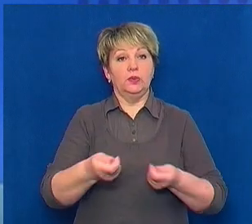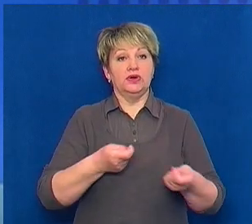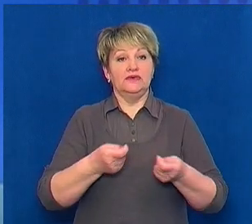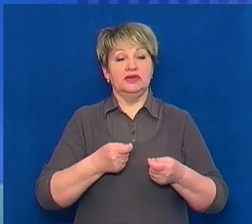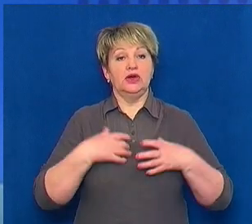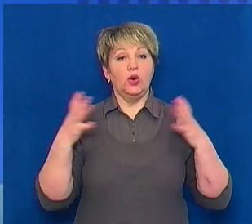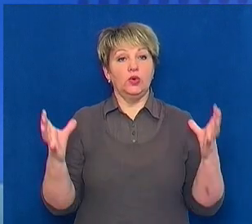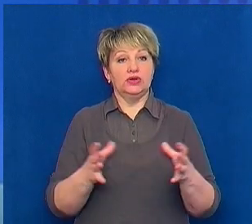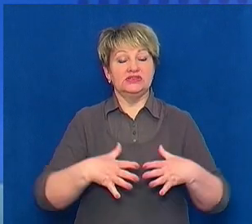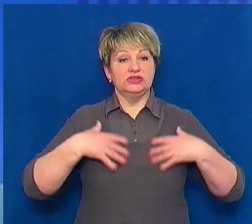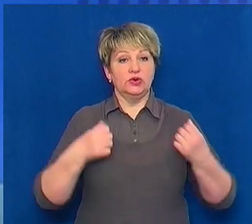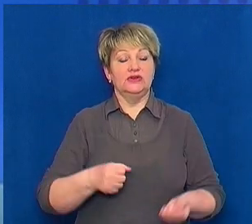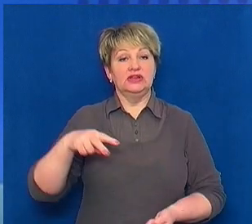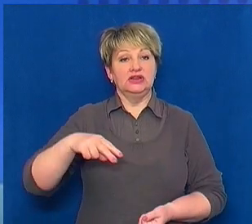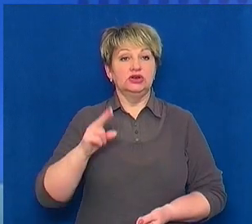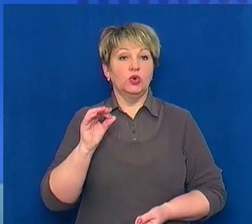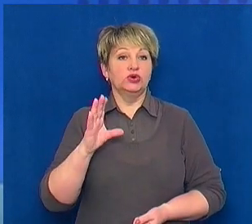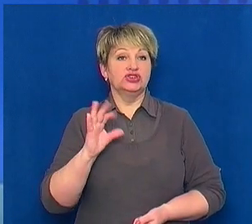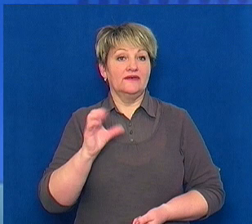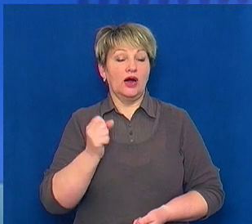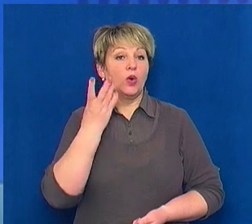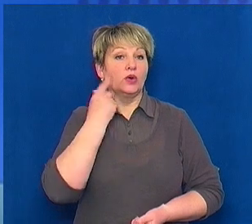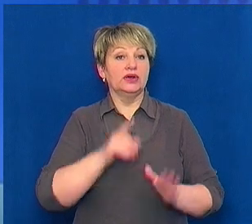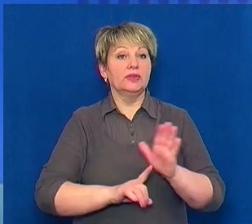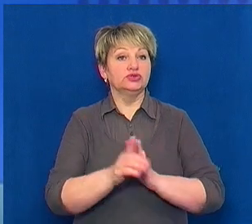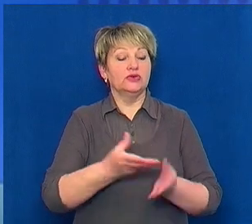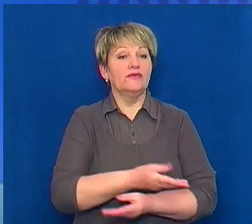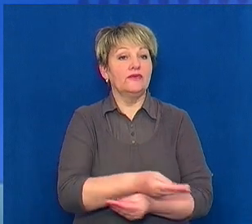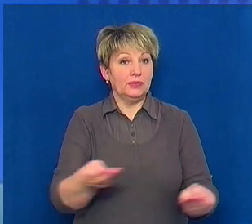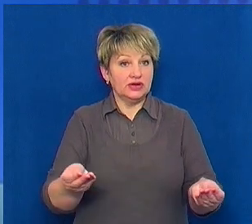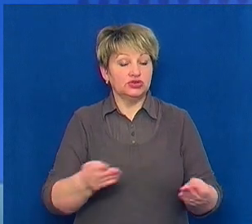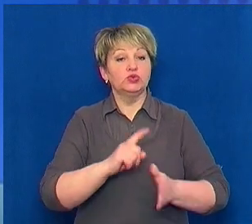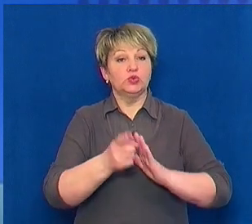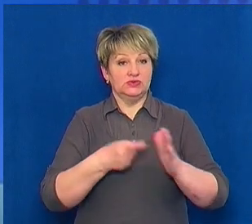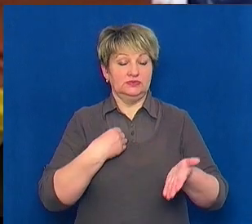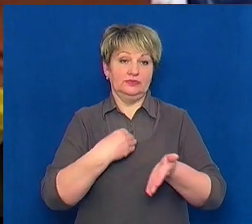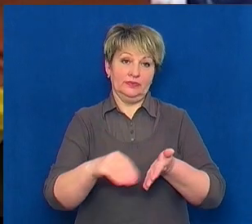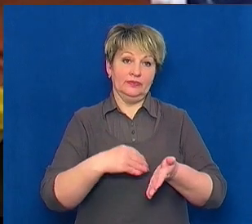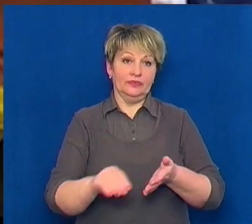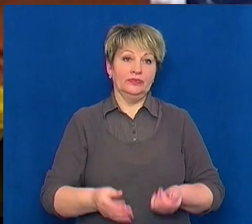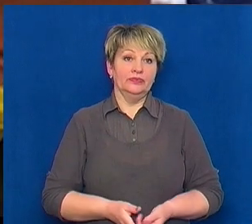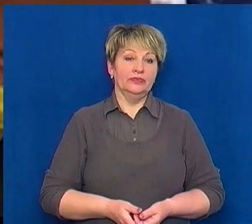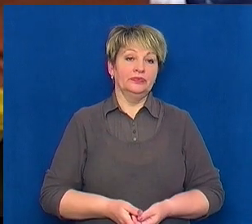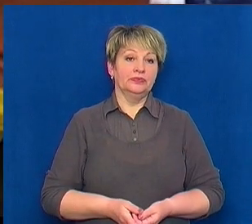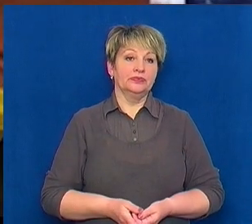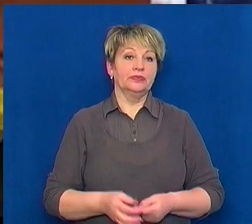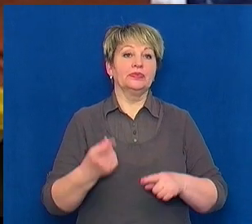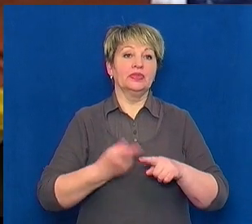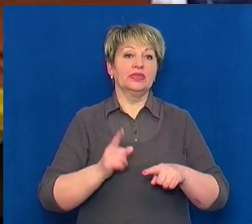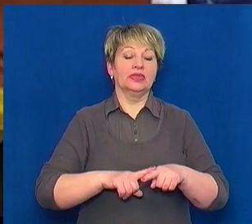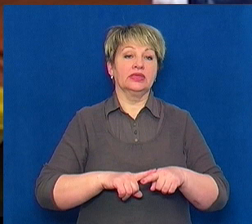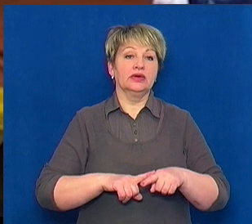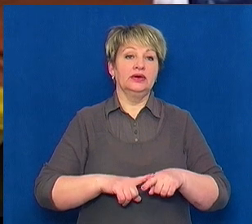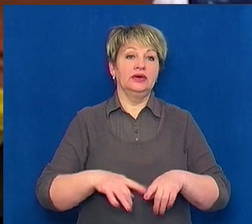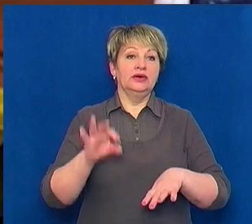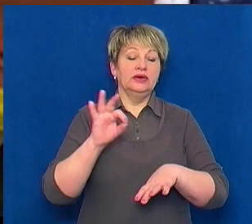здоров'я Лариса Кошова. Коли їх почнуть виплачувати, дізнавалися наші кореспонденти. Це хронічний стрес,